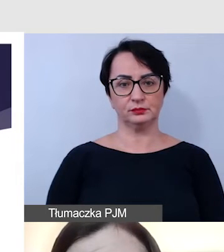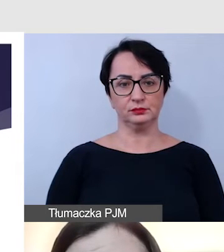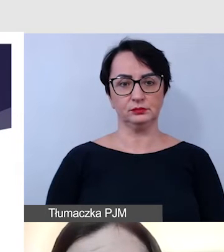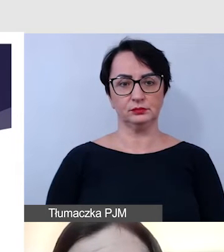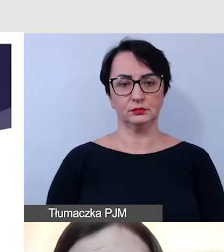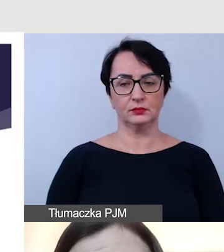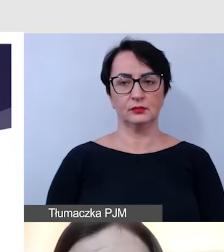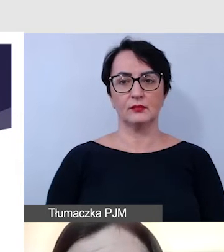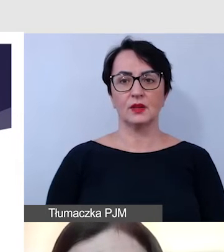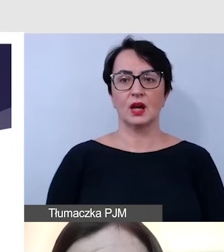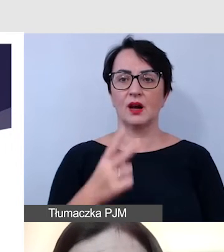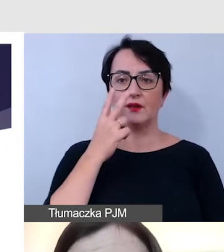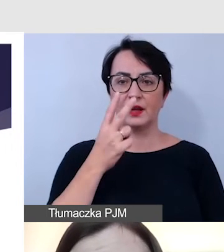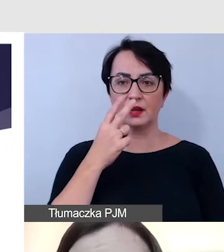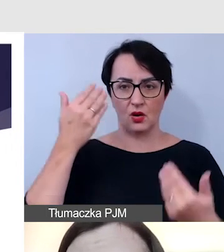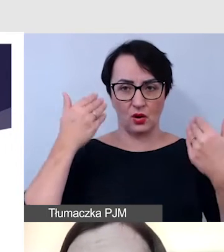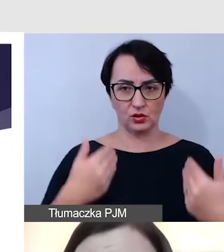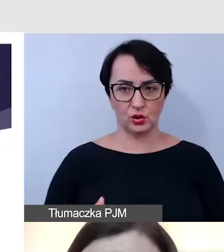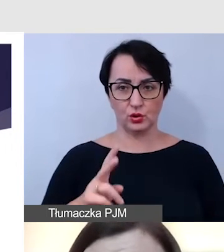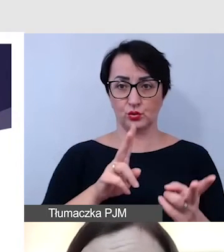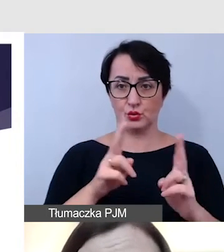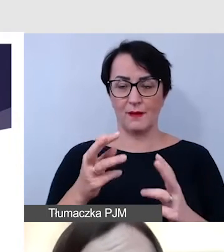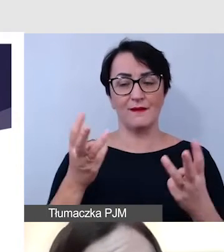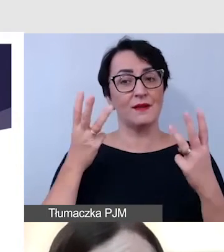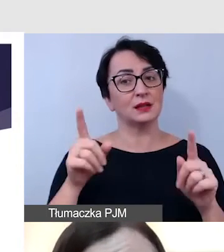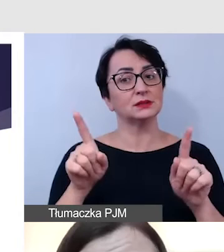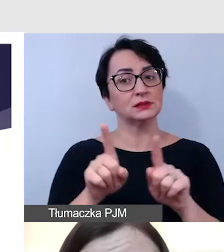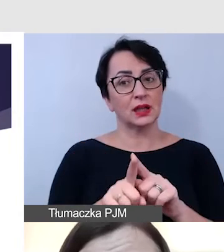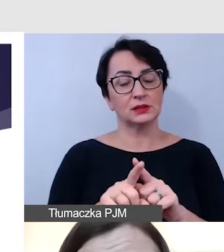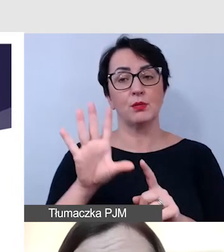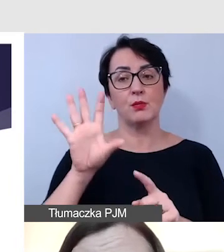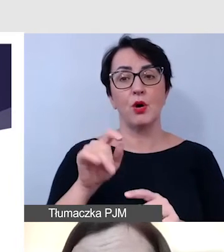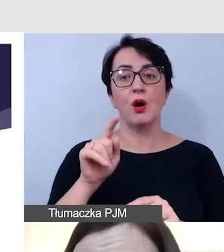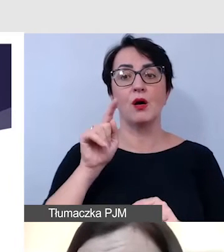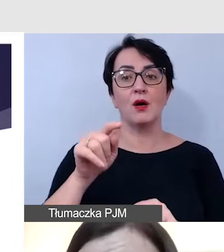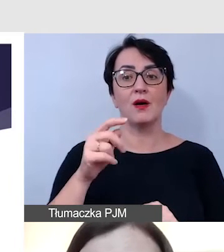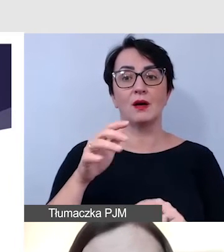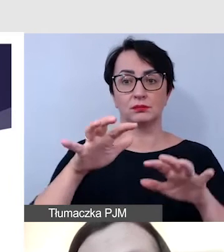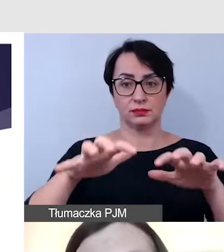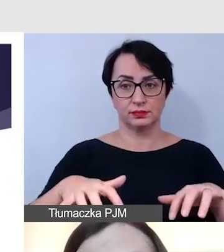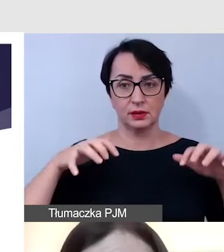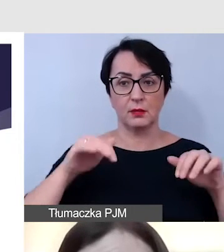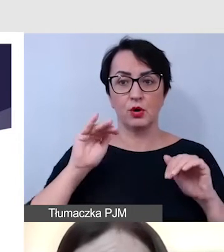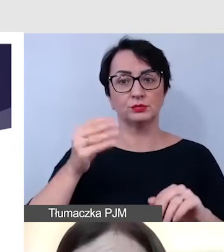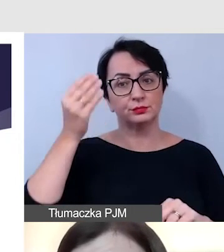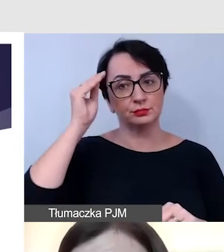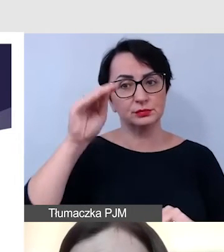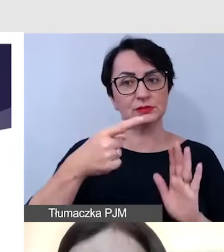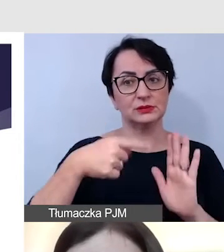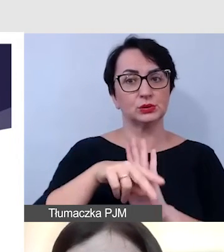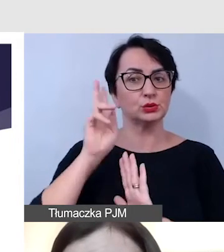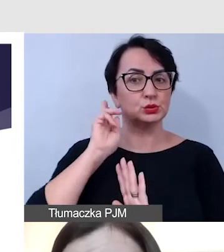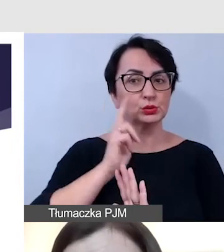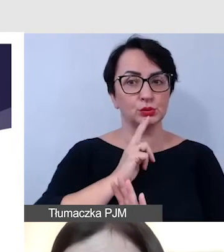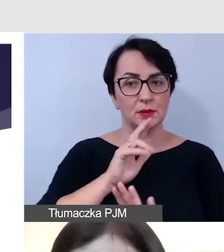Widoczność tłumacza jest też o tyle istotna, że na widowni możemy wskazać miejsca, zasugerować miejsca, skąd najlepiej będzie